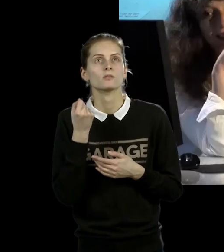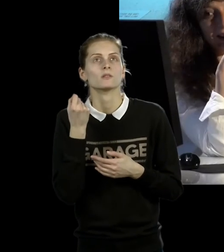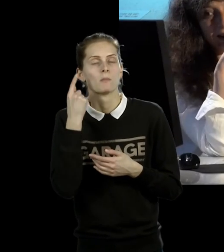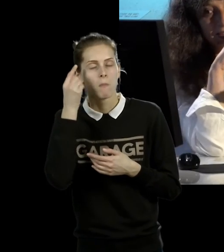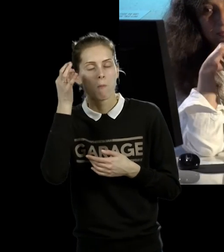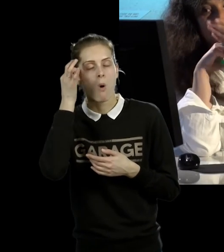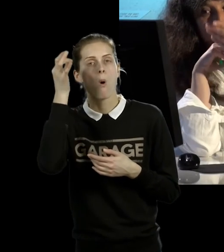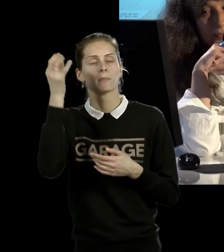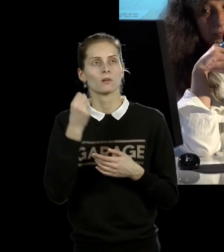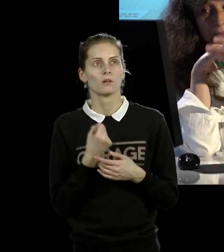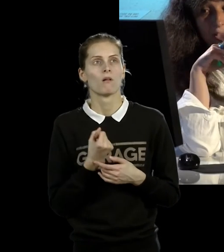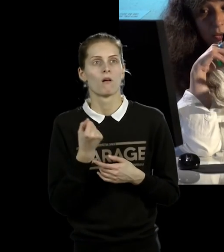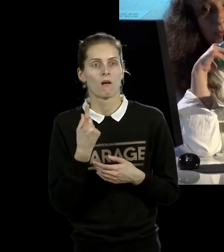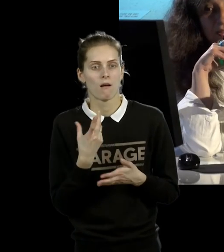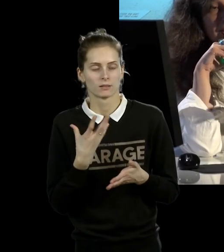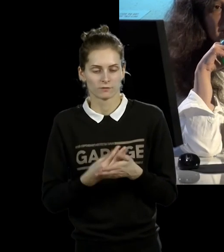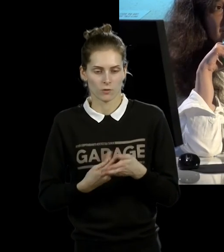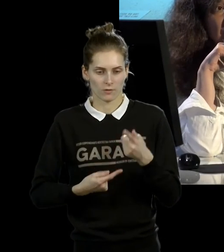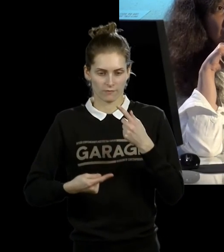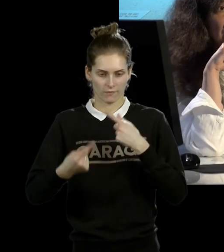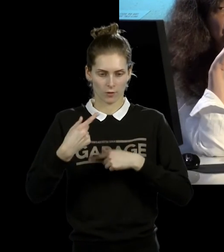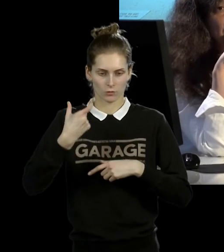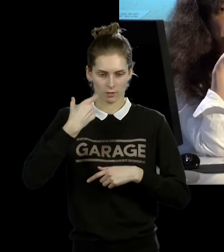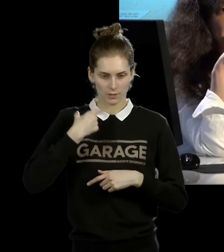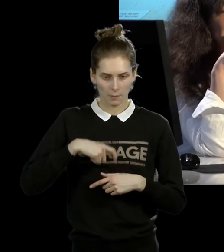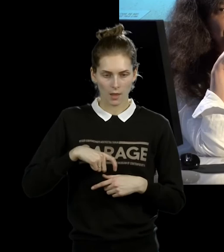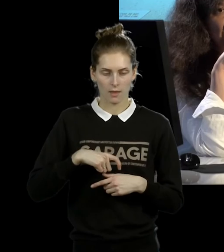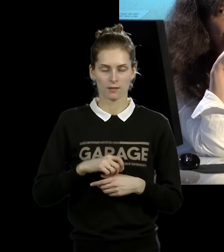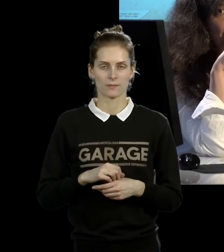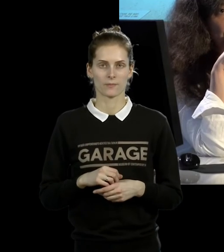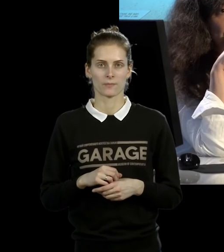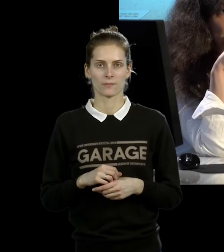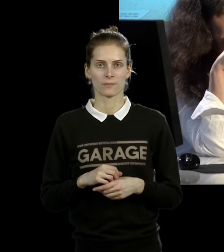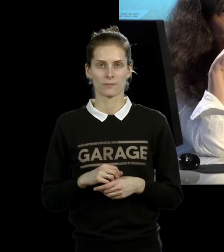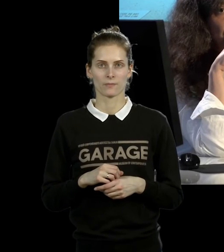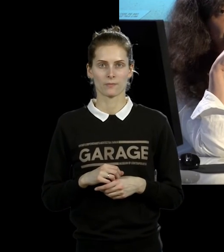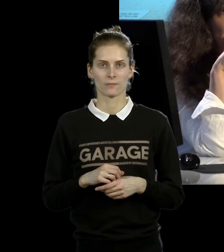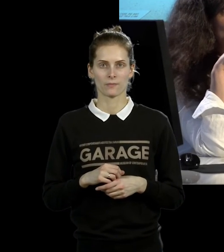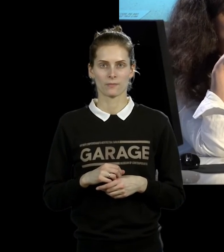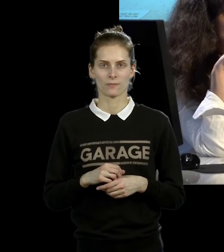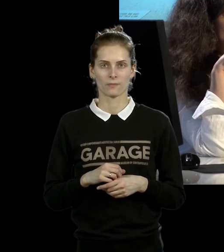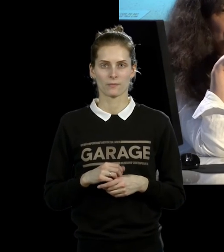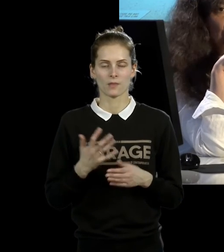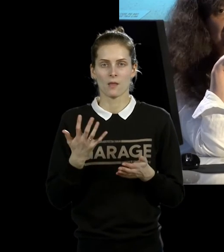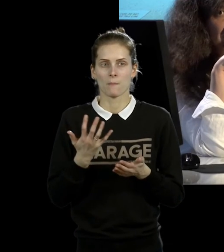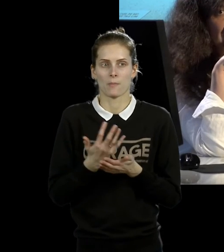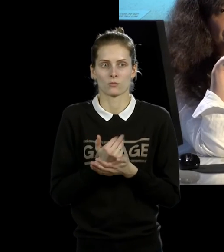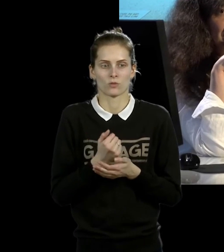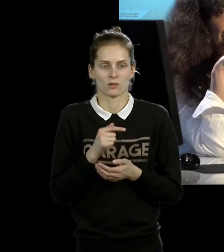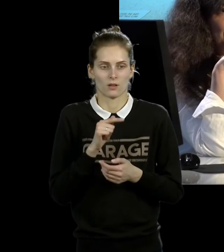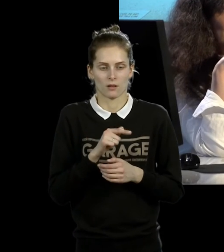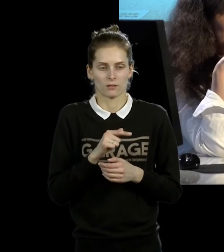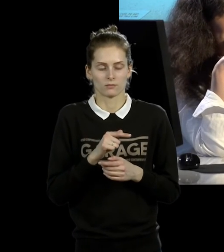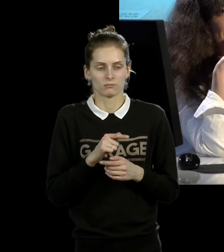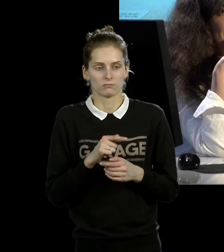за них. Есть эти самые документы, которые лежат, которые публика, которые эти гости могли увидеть, эти документы со